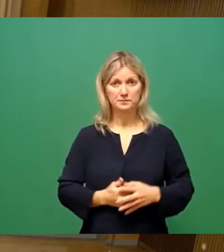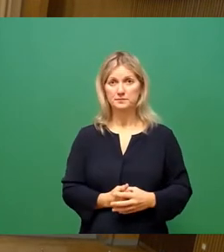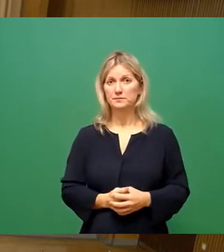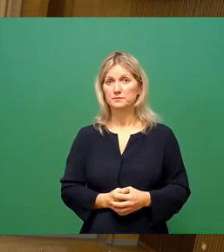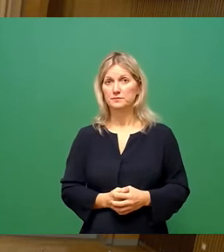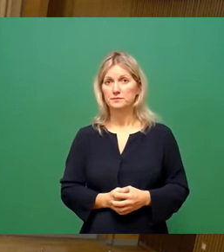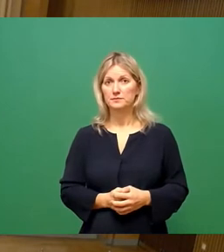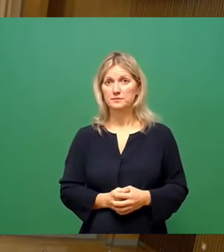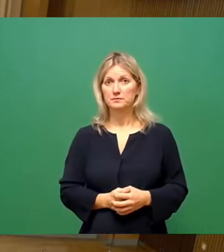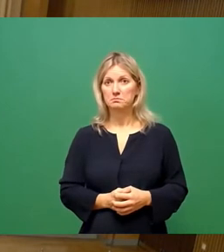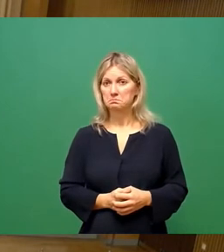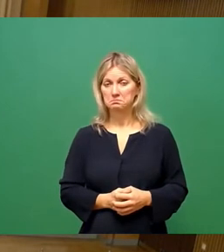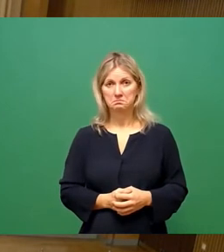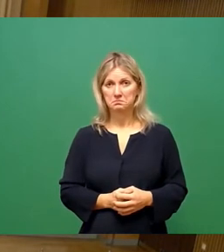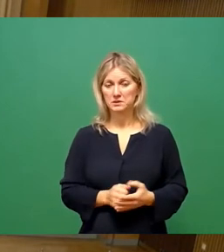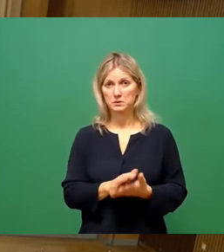Sehe ich nicht.